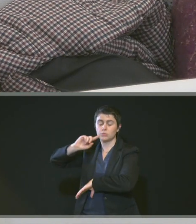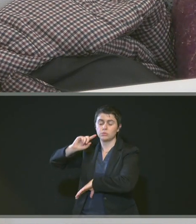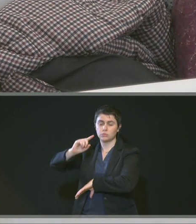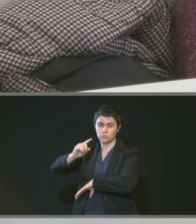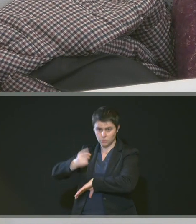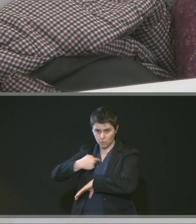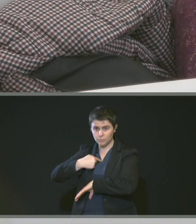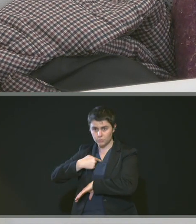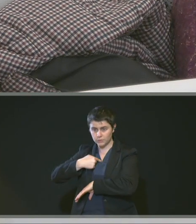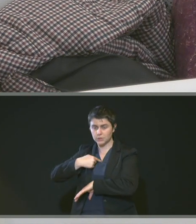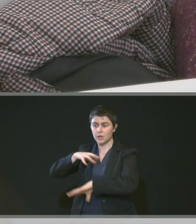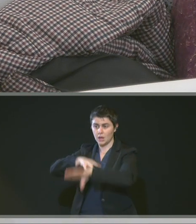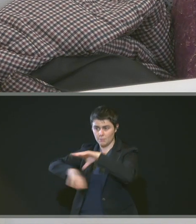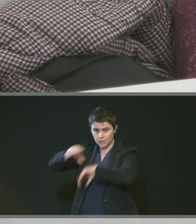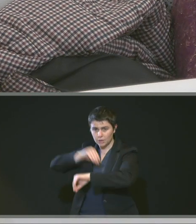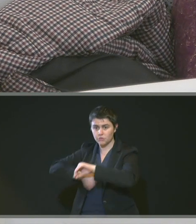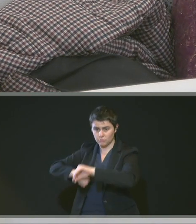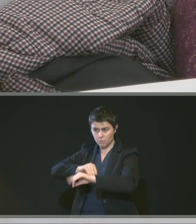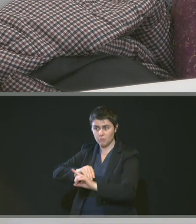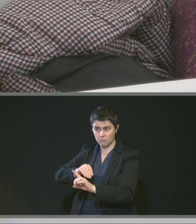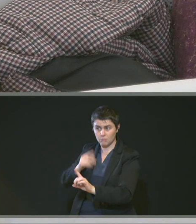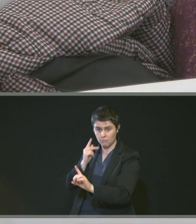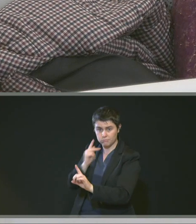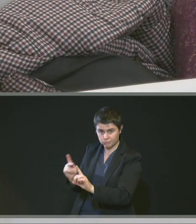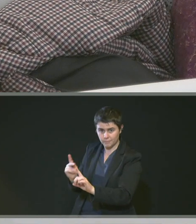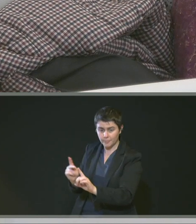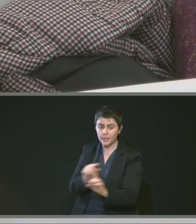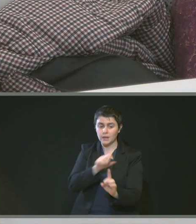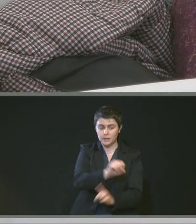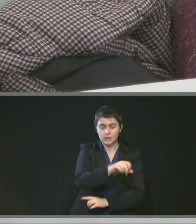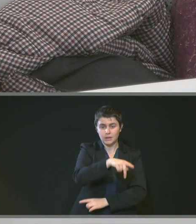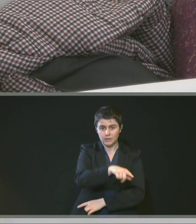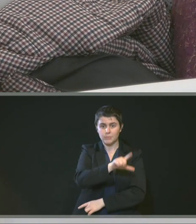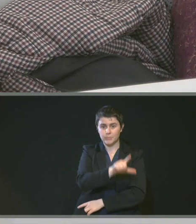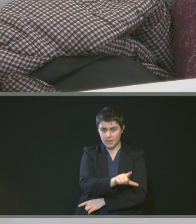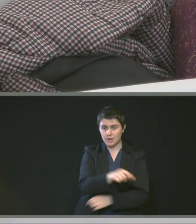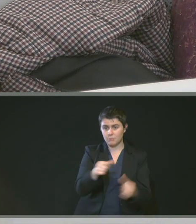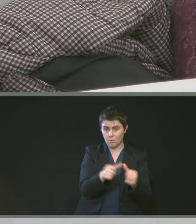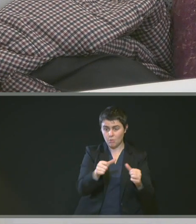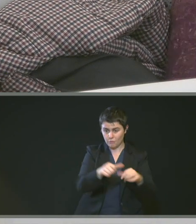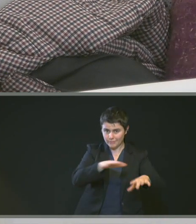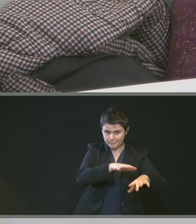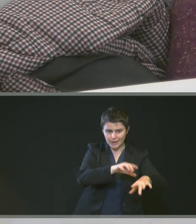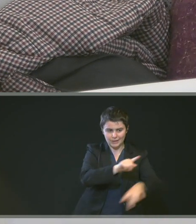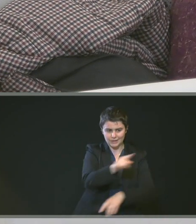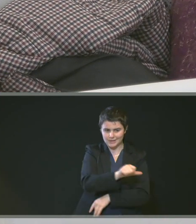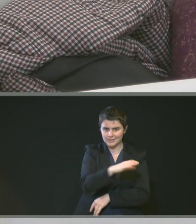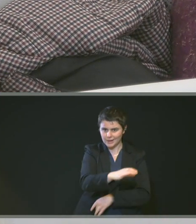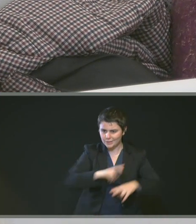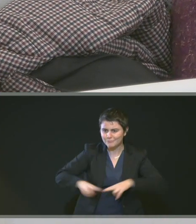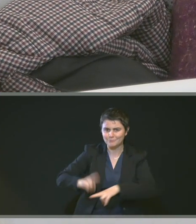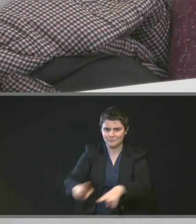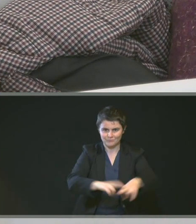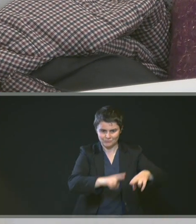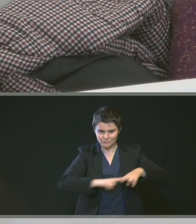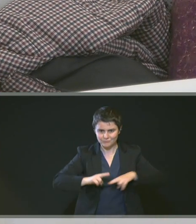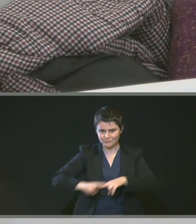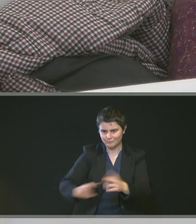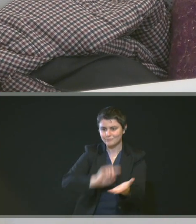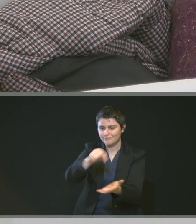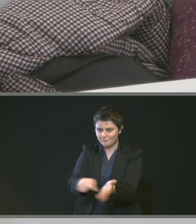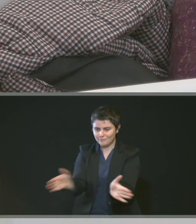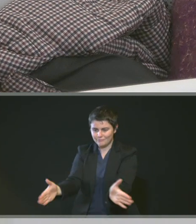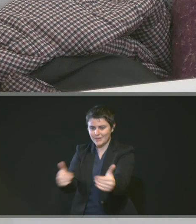C'est la SPL Arena à aménager l'ensemble de la ZAC Elisa Le Monnier. Et plus particulièrement, le lot numéro 5,